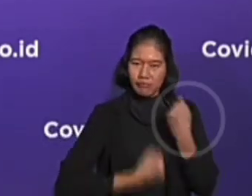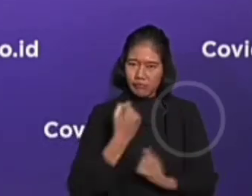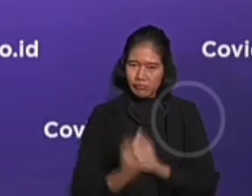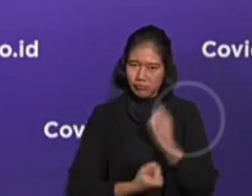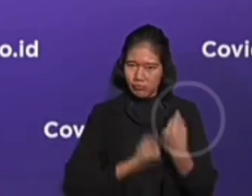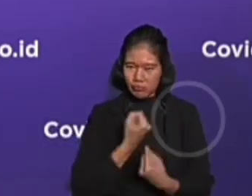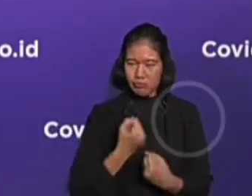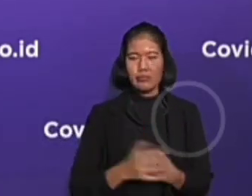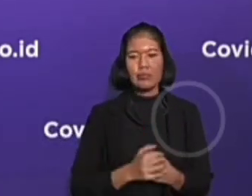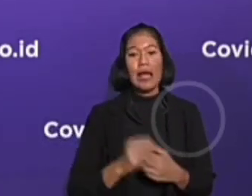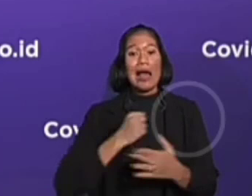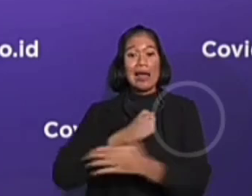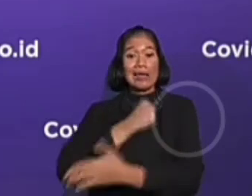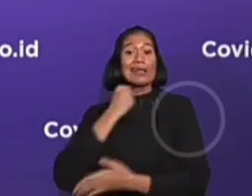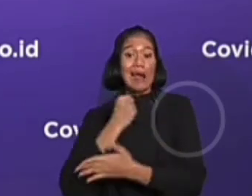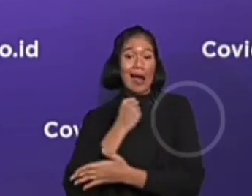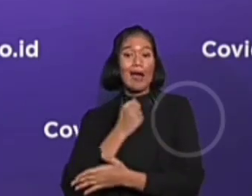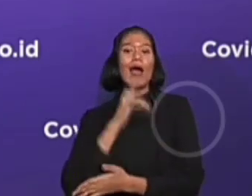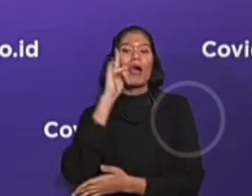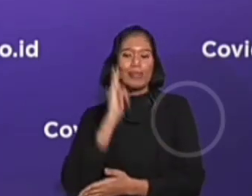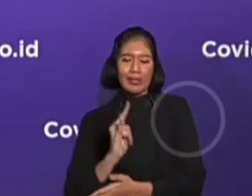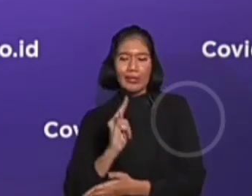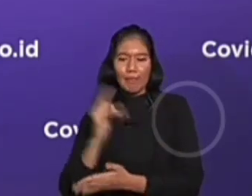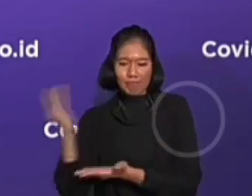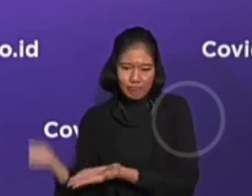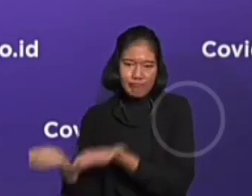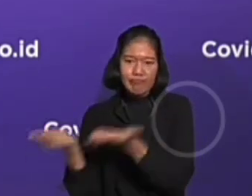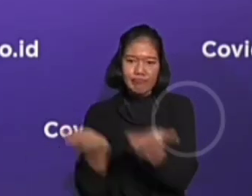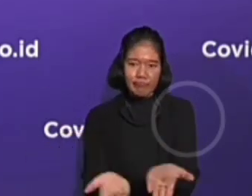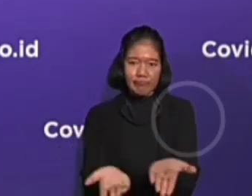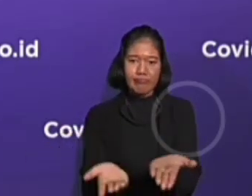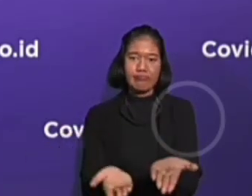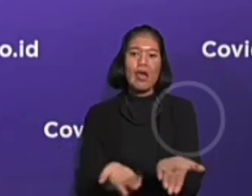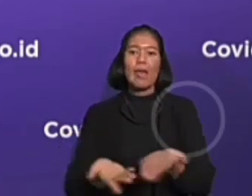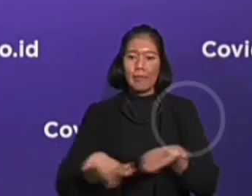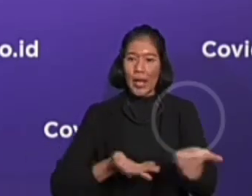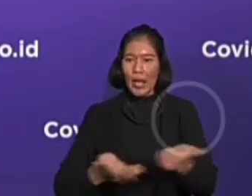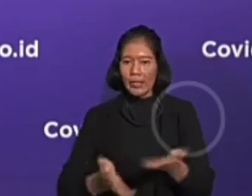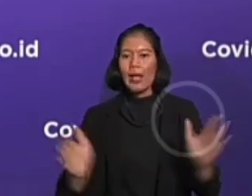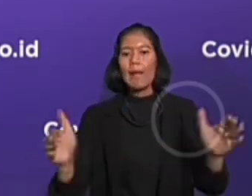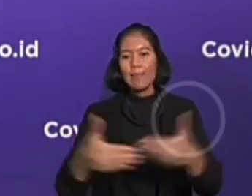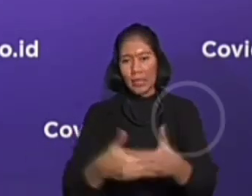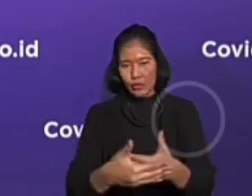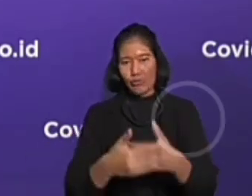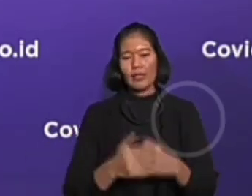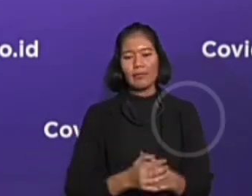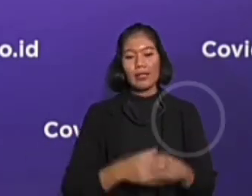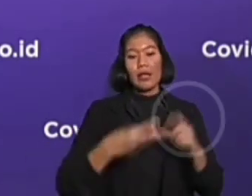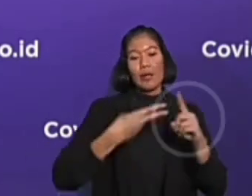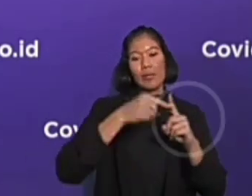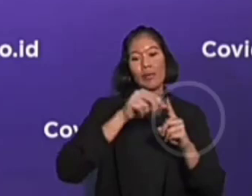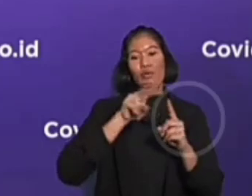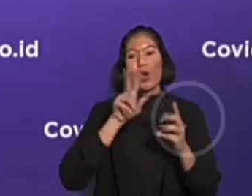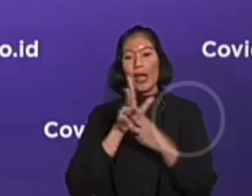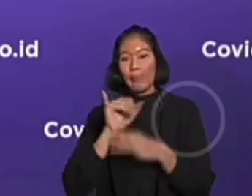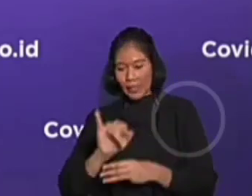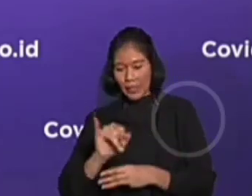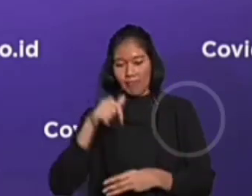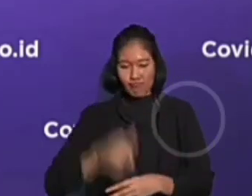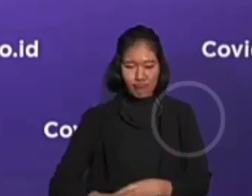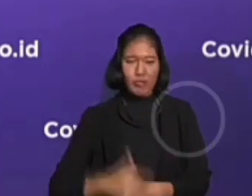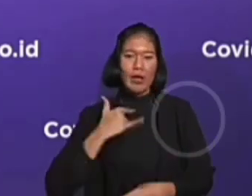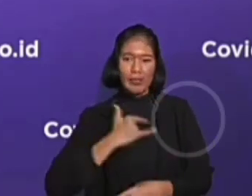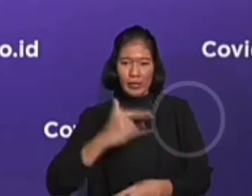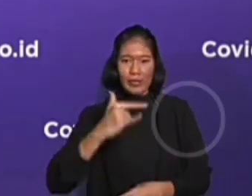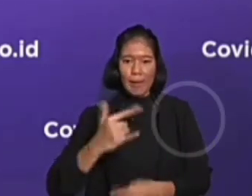akan tetap hadir memberikan pelayanan sekaligus pelindungan dan BP2MI akan terus lakukan pelayanan